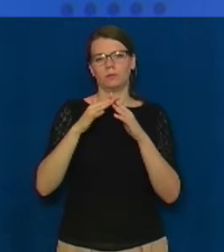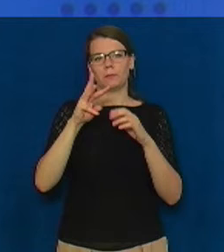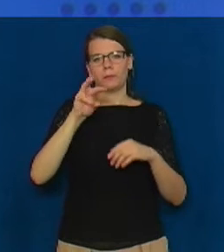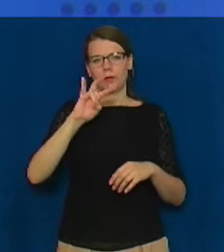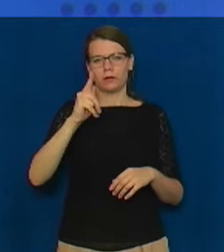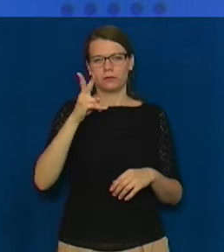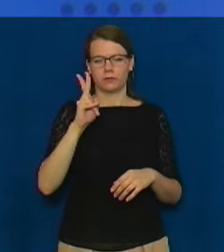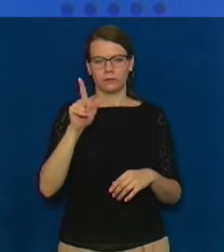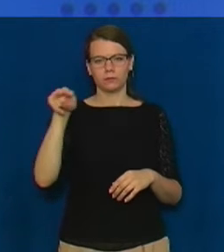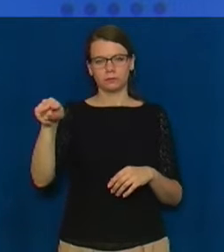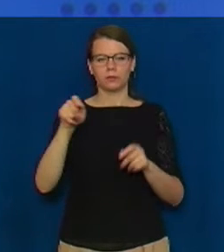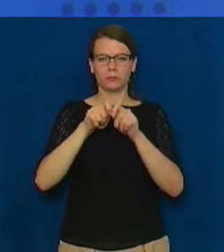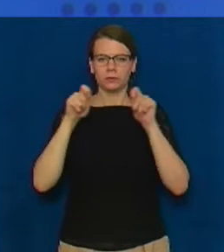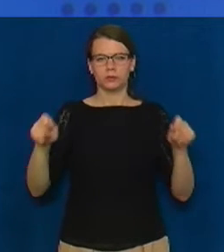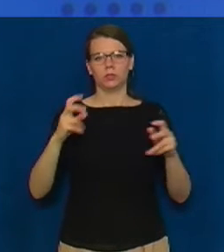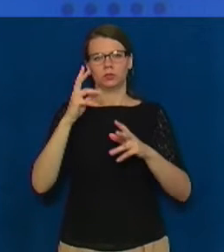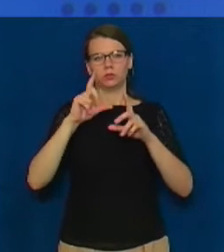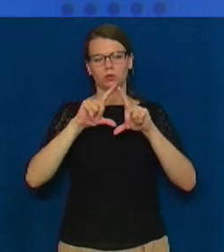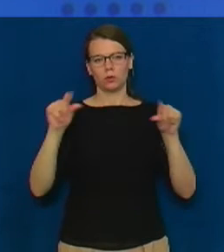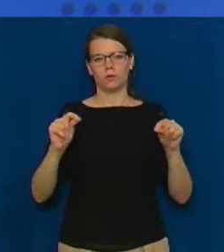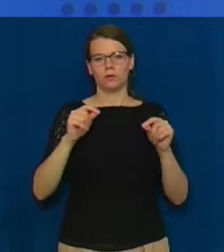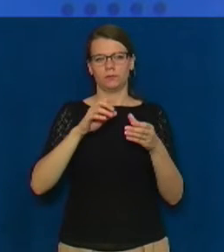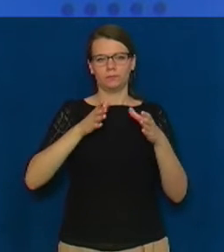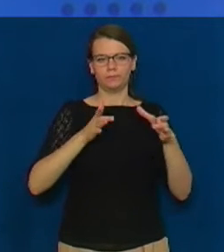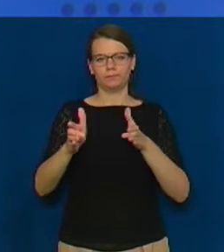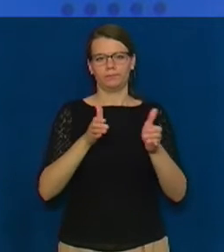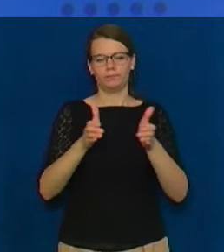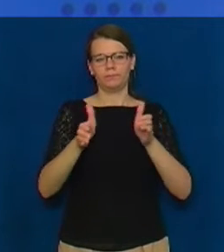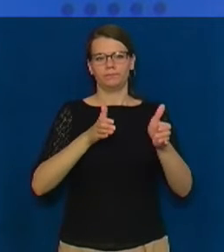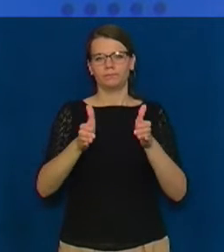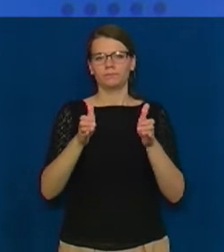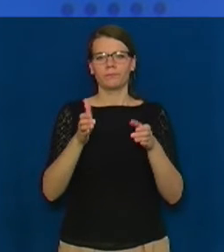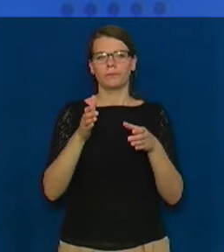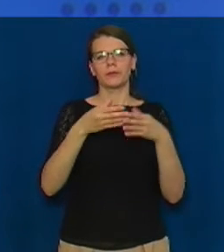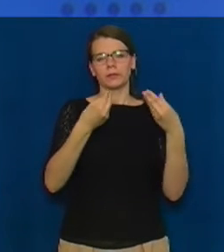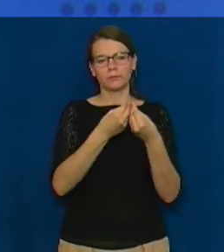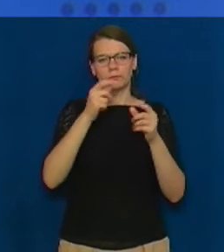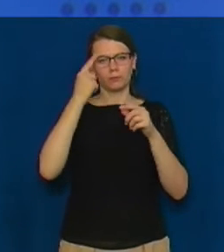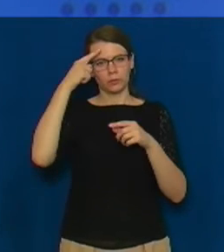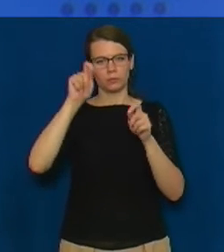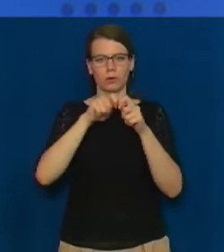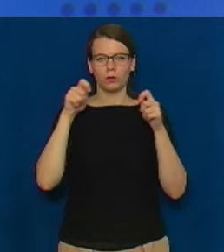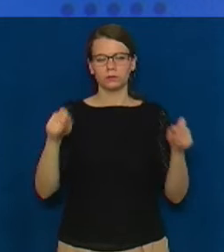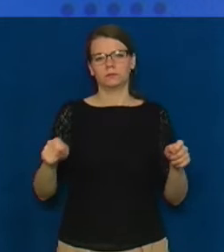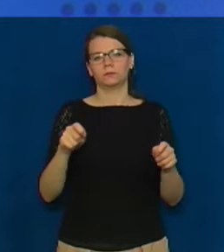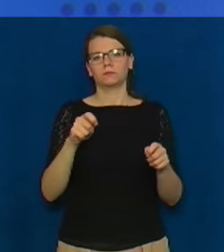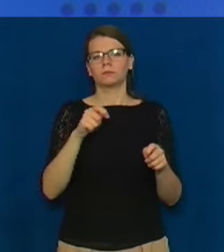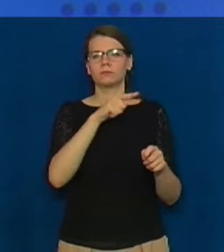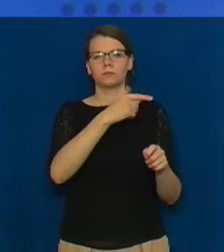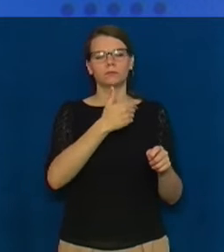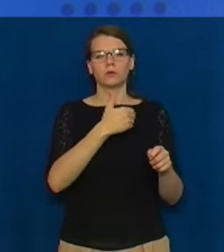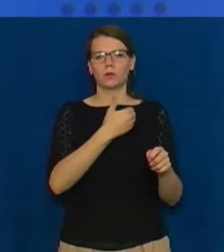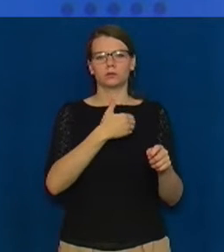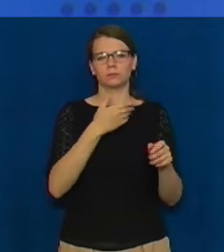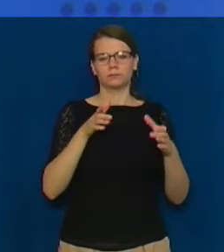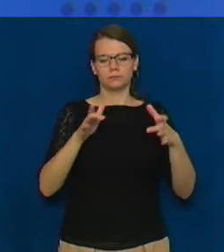гончарства. Організували і Світлана та Юрій Романча, аби відродити ремесло. Займається з учнями гончар Сергій Радько. його слів, щоб створити вироби із